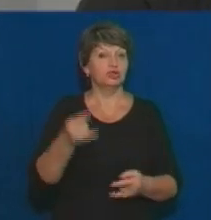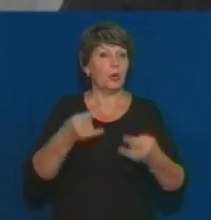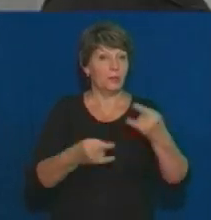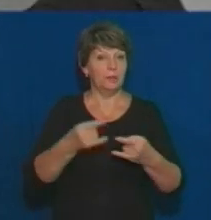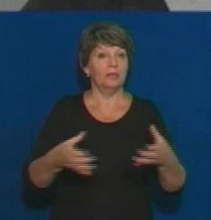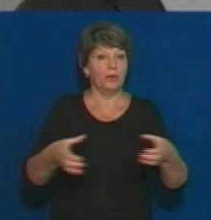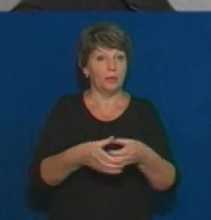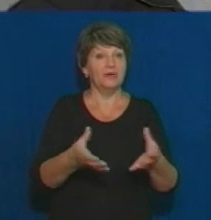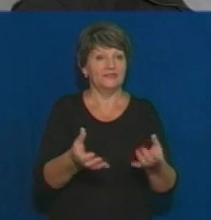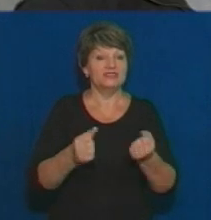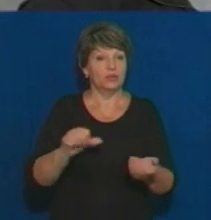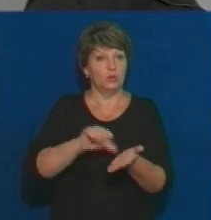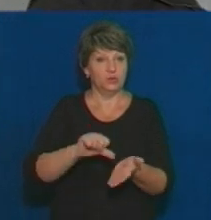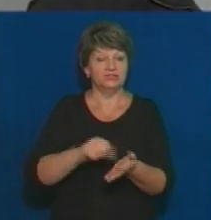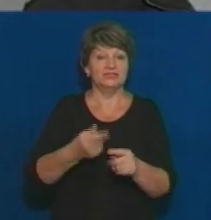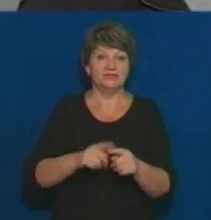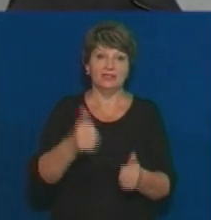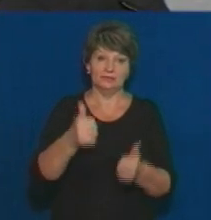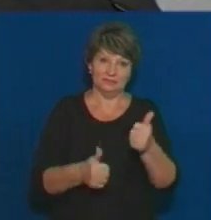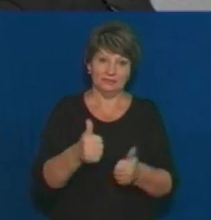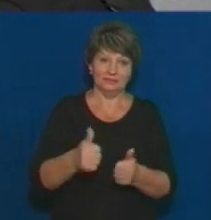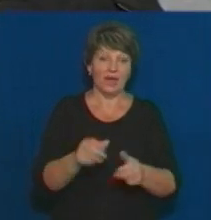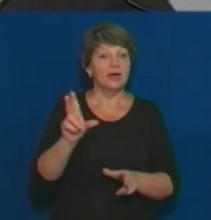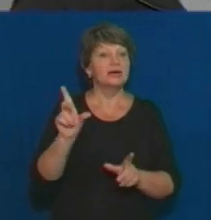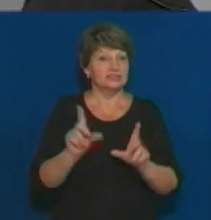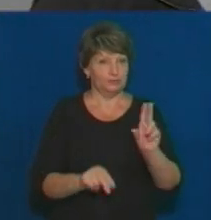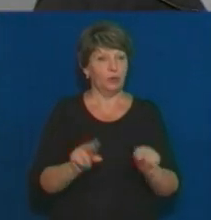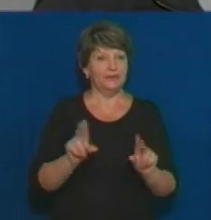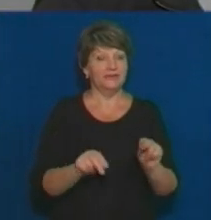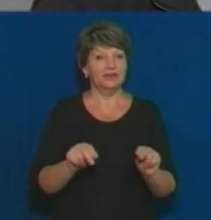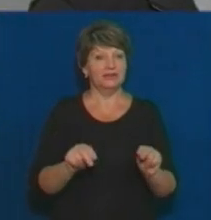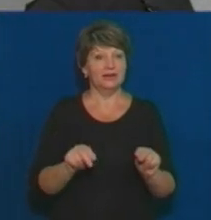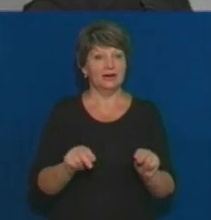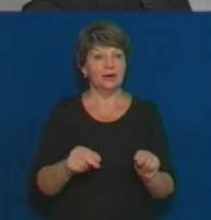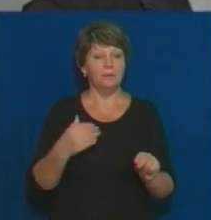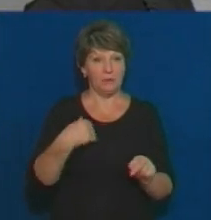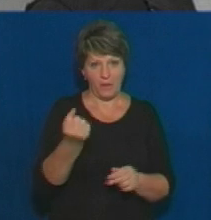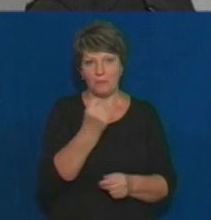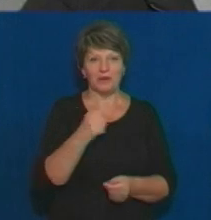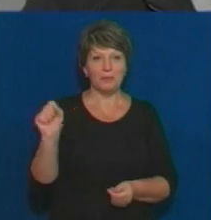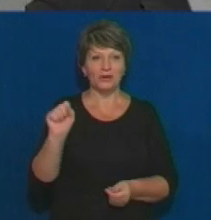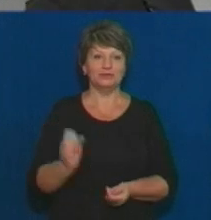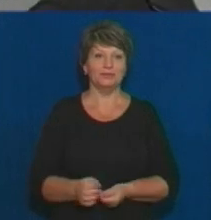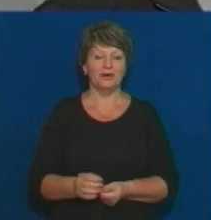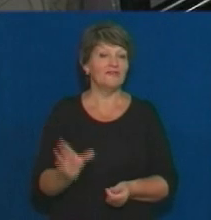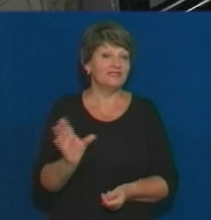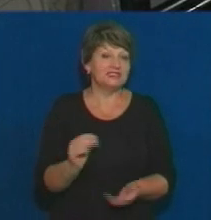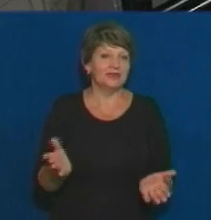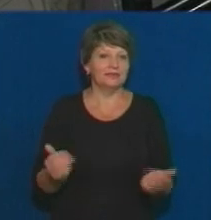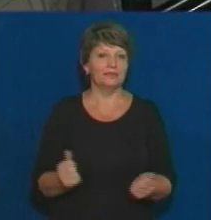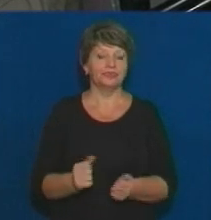участь в такій акції, сподівання, ми переможемо, все.